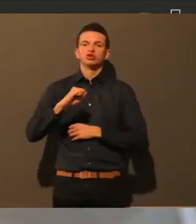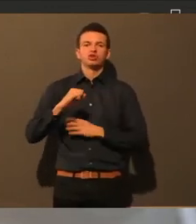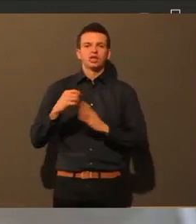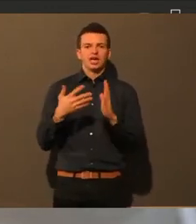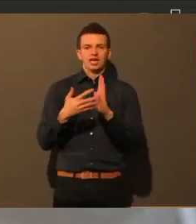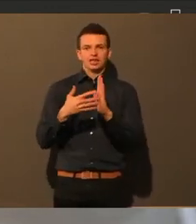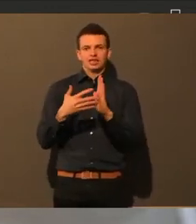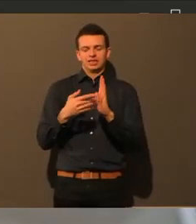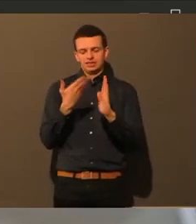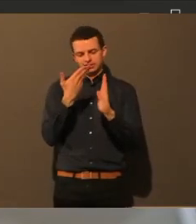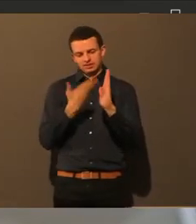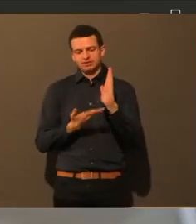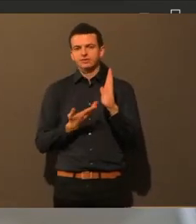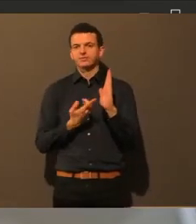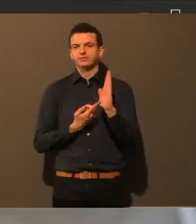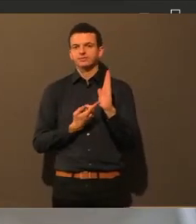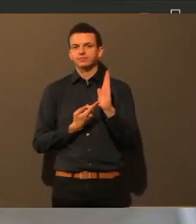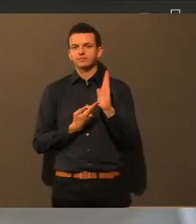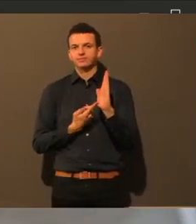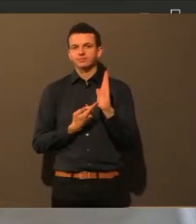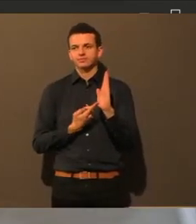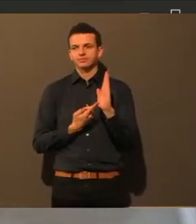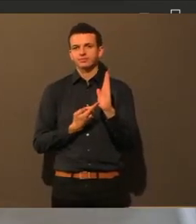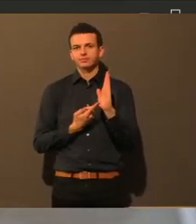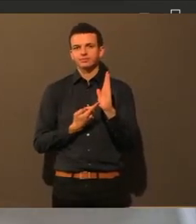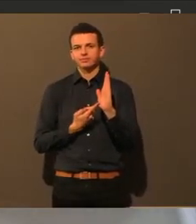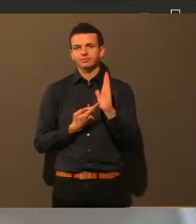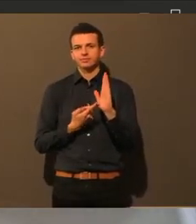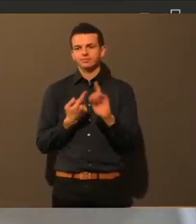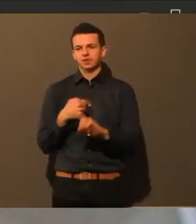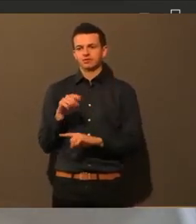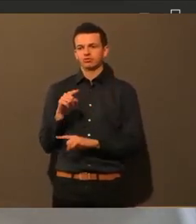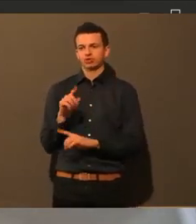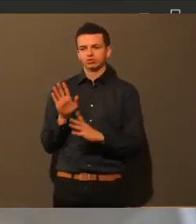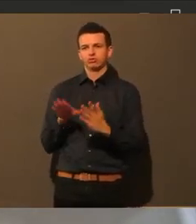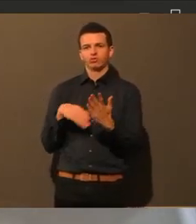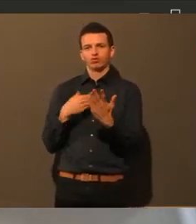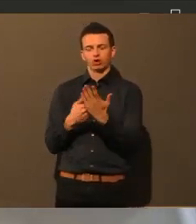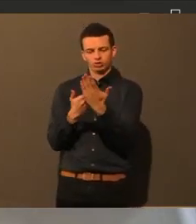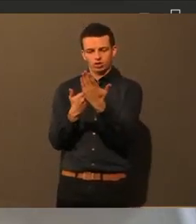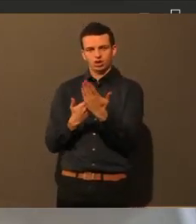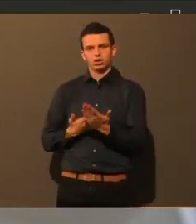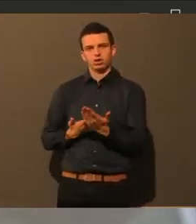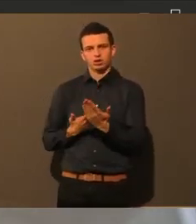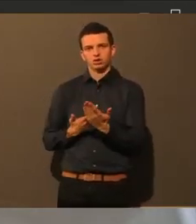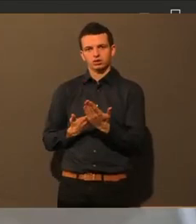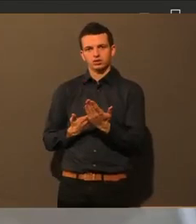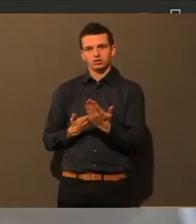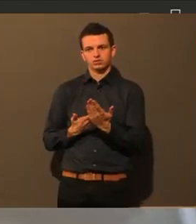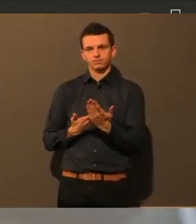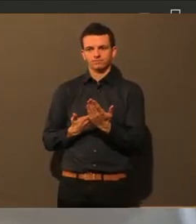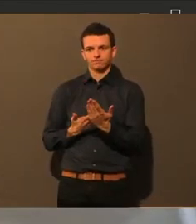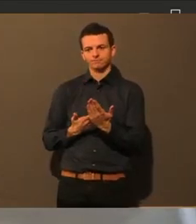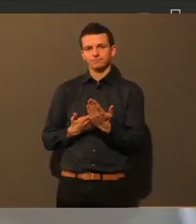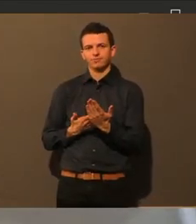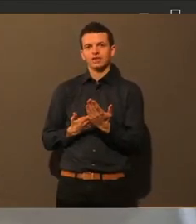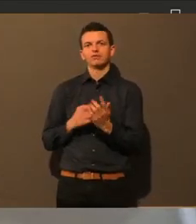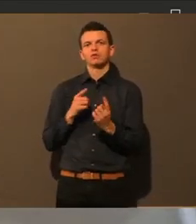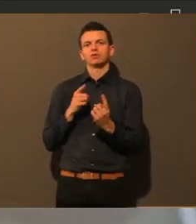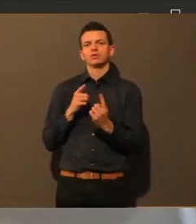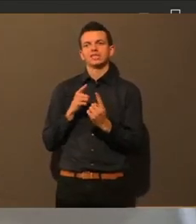Vorschlag, den wir parallel prüfen müssen.